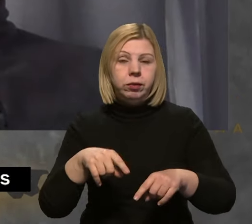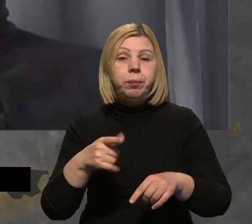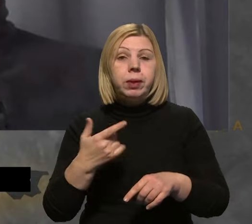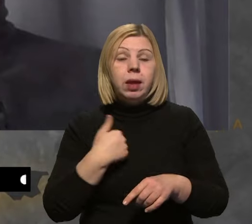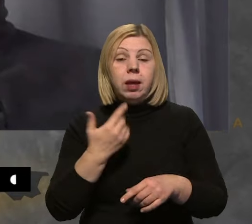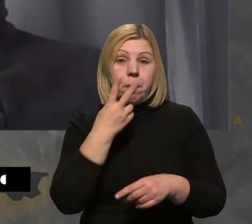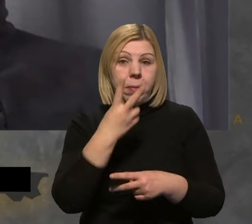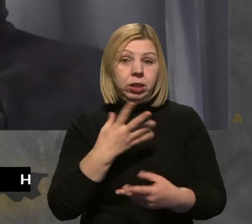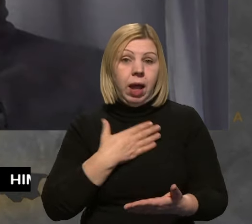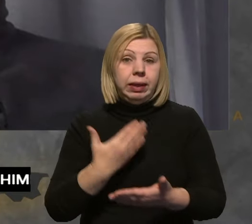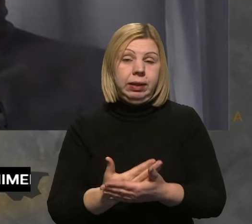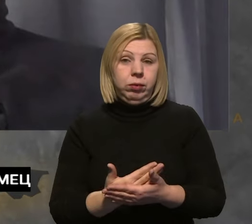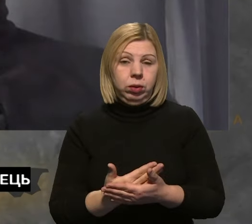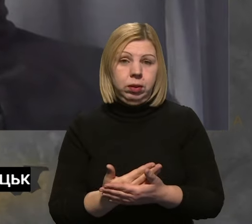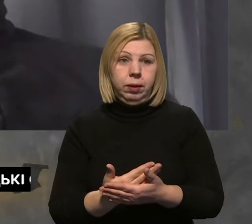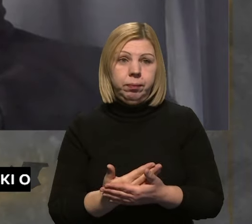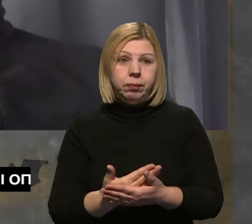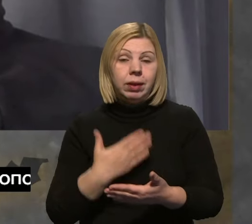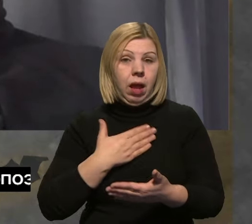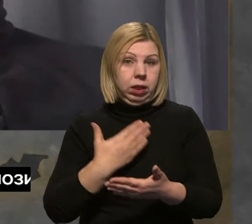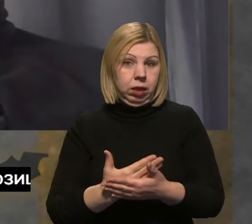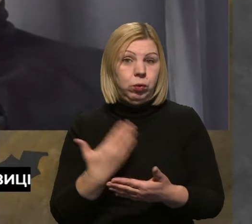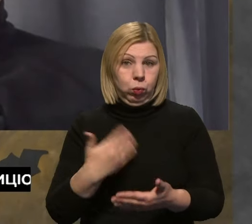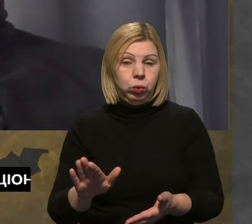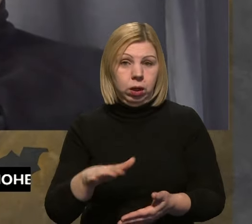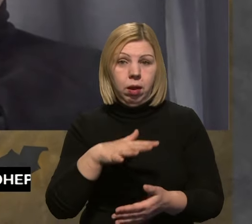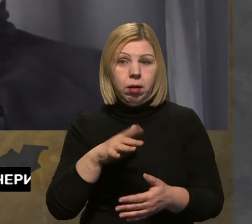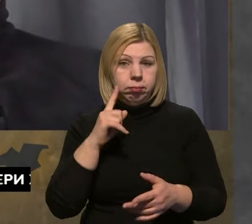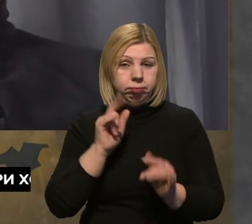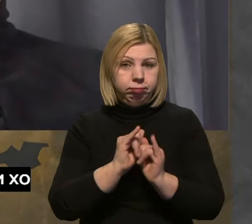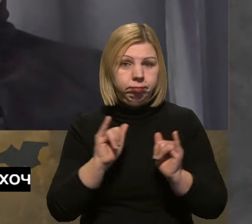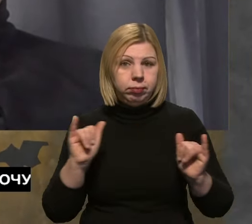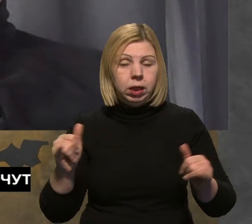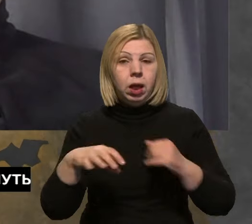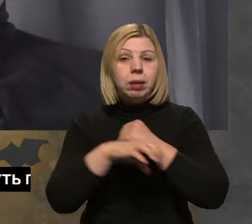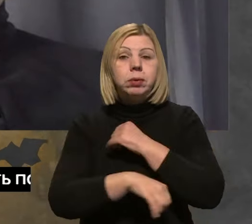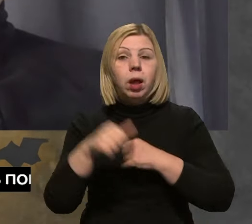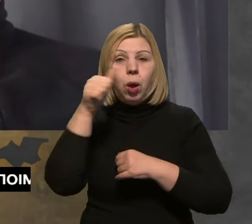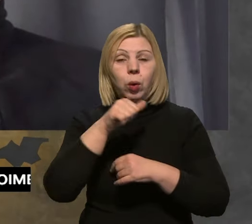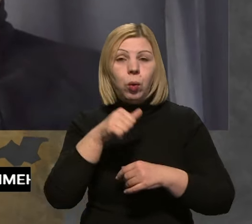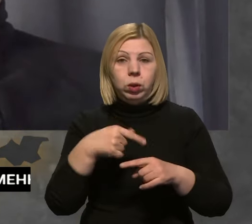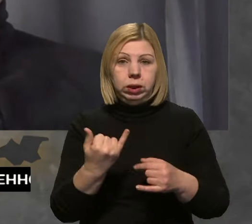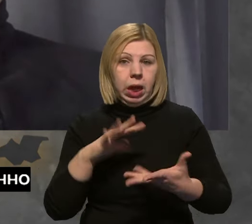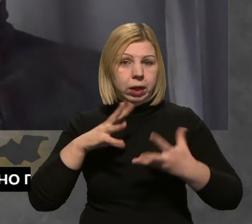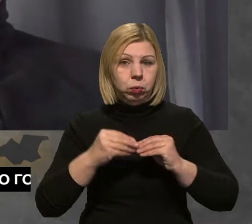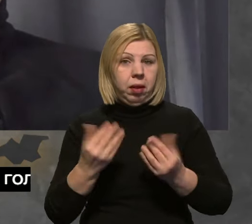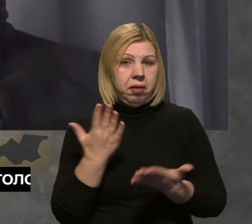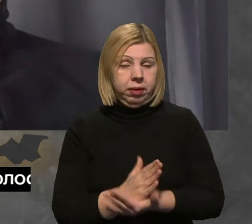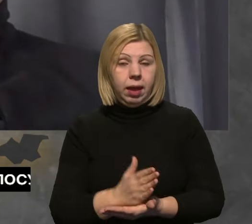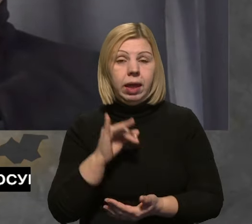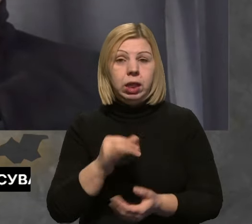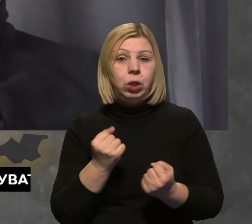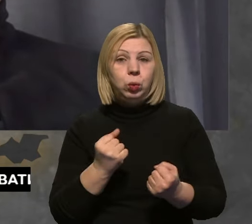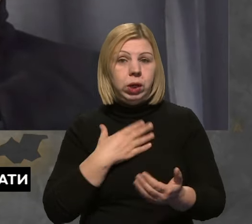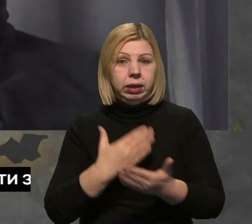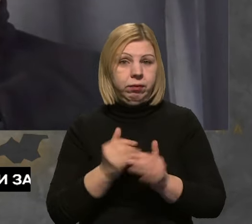активності, які ми активізували, максимально поширюємо з кінця минулого року, зараз приносять результати і дуже